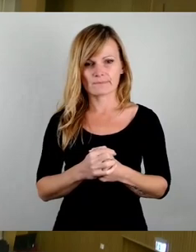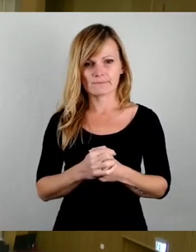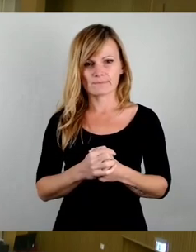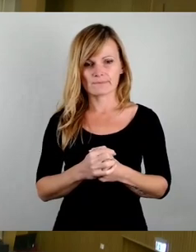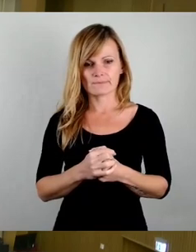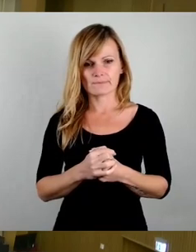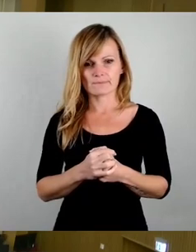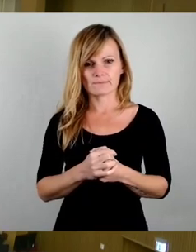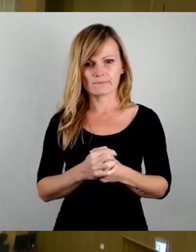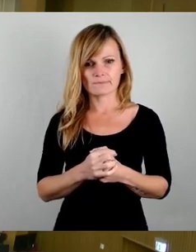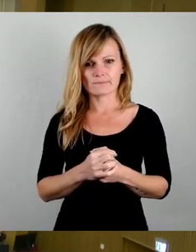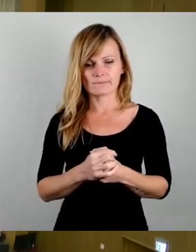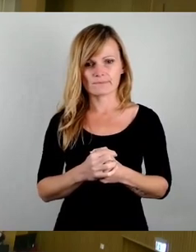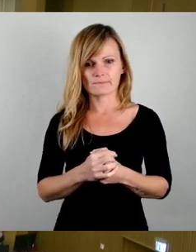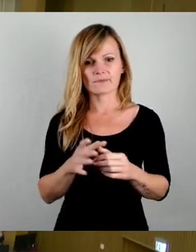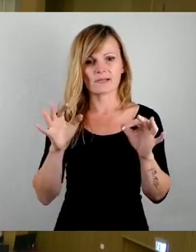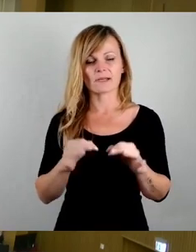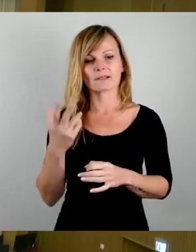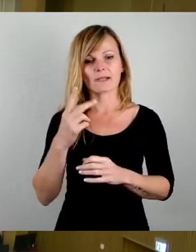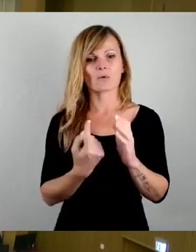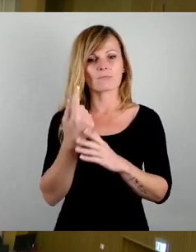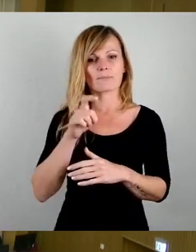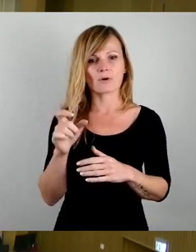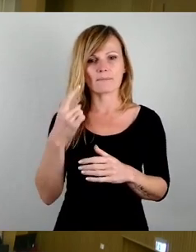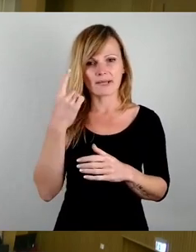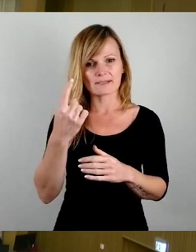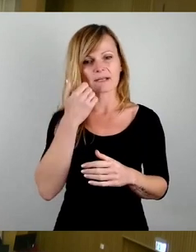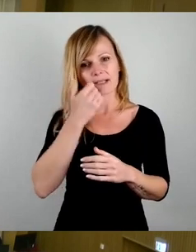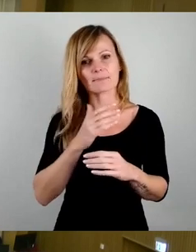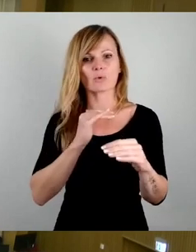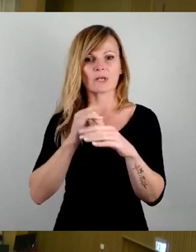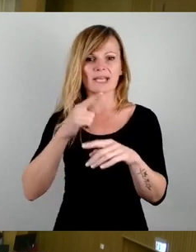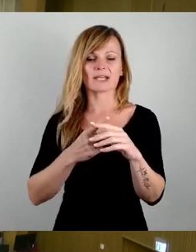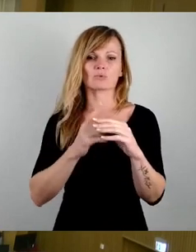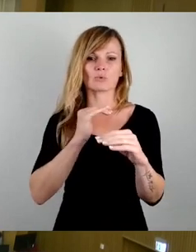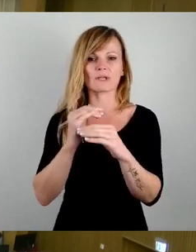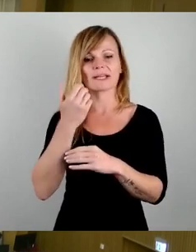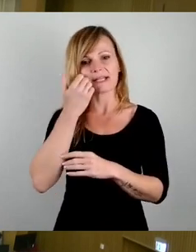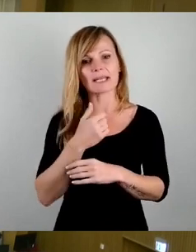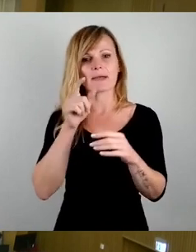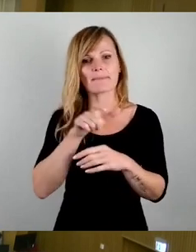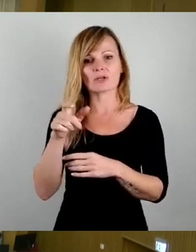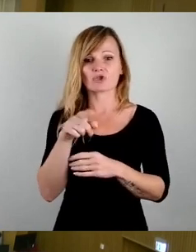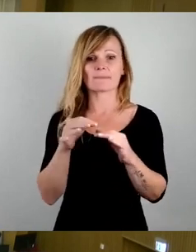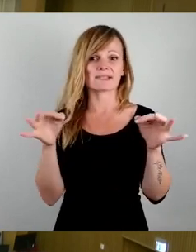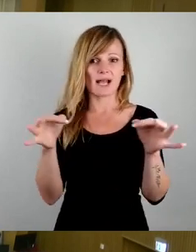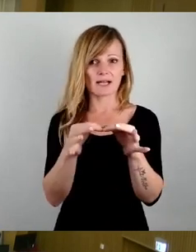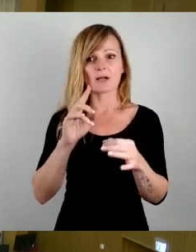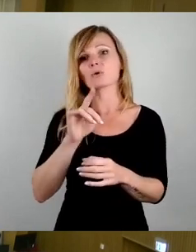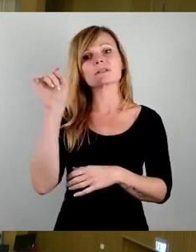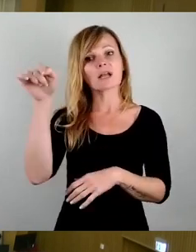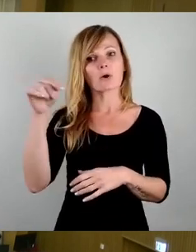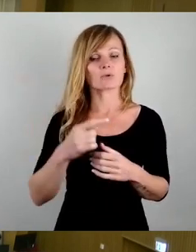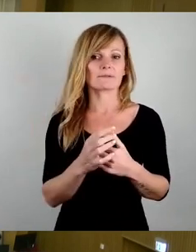Sehr geehrter Herr Oberbürgermeister, liebe Kolleginnen und Kollegen, liebe Menschen im Saal und draußen im